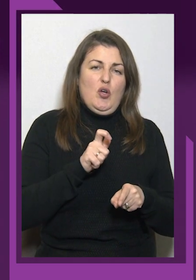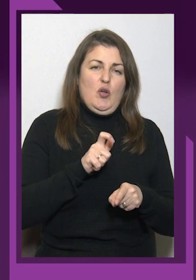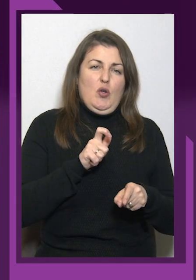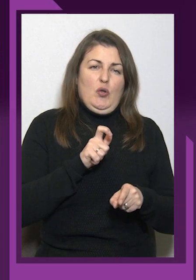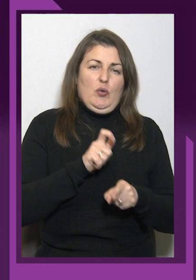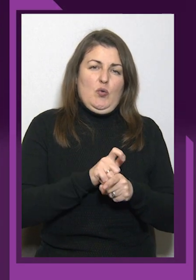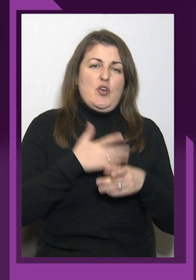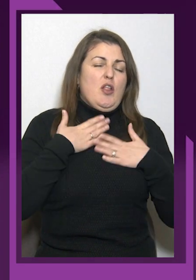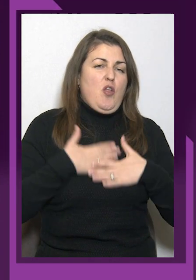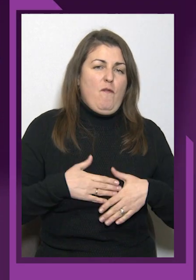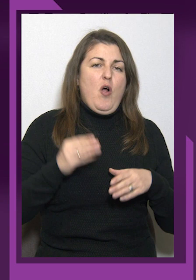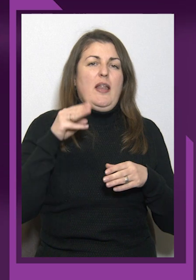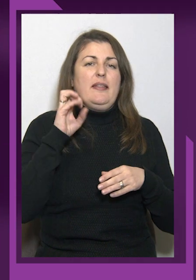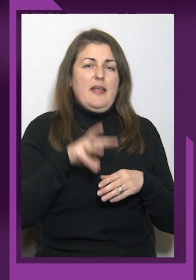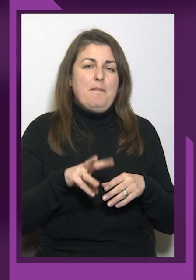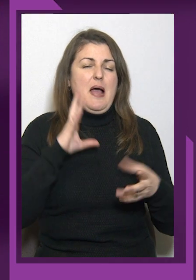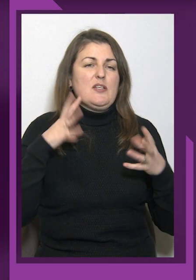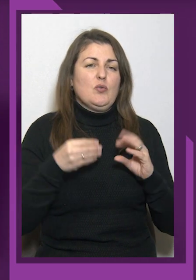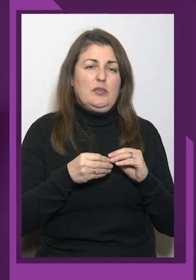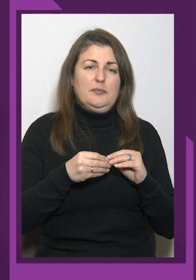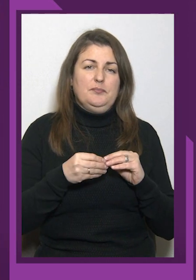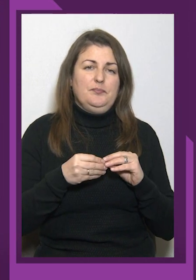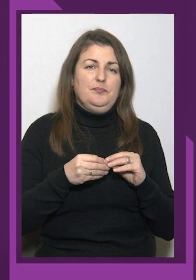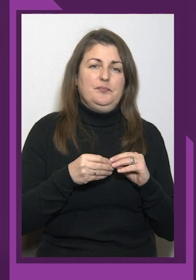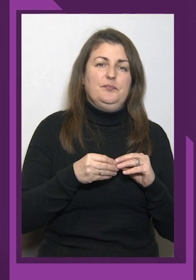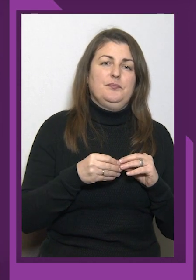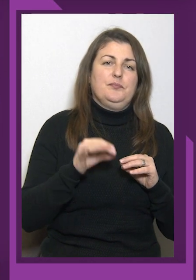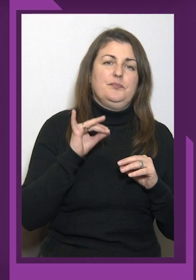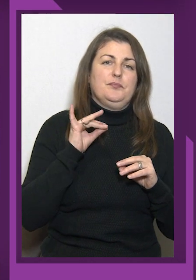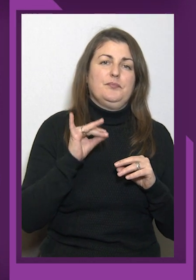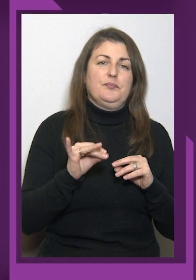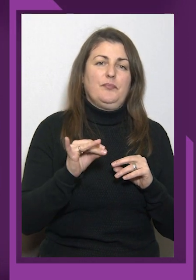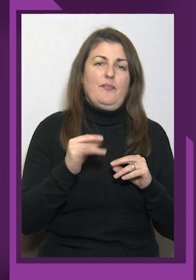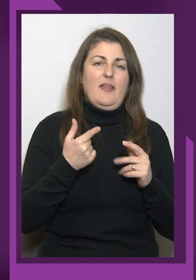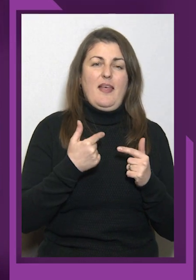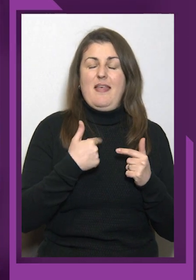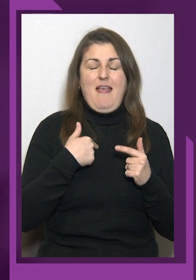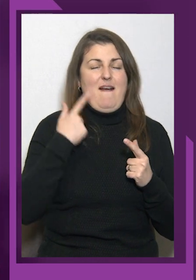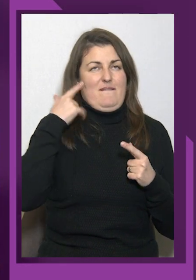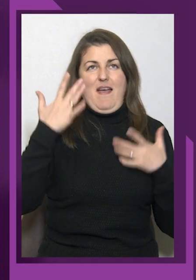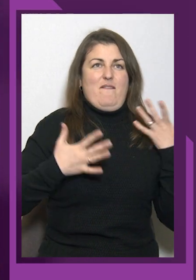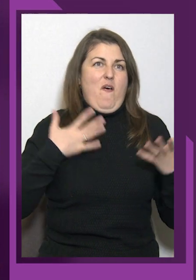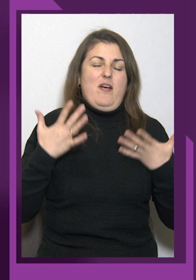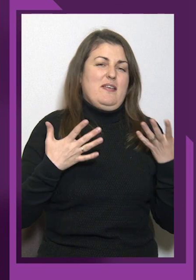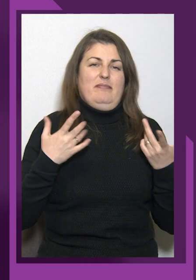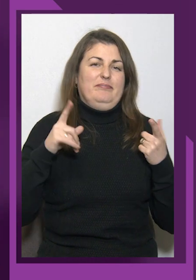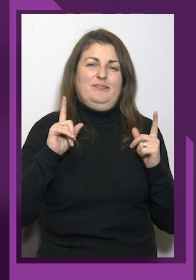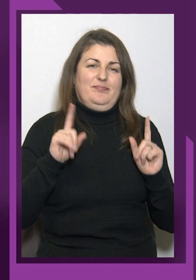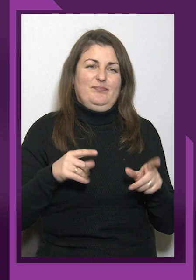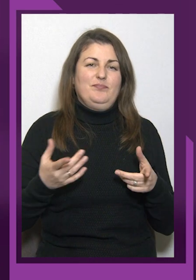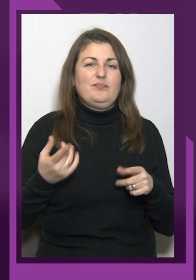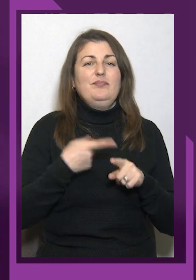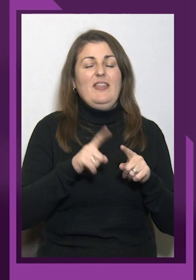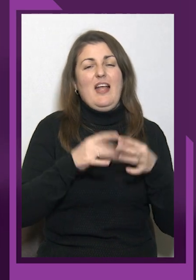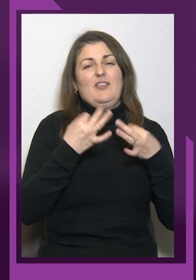ну, я в ейфорії. Також дякую. Це дозволило стати третім та завоювати бронзу чемпіонату